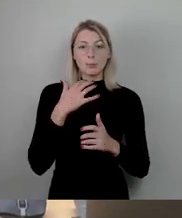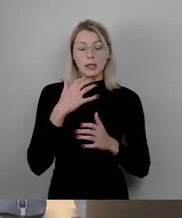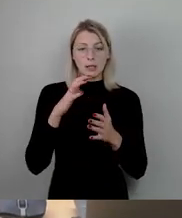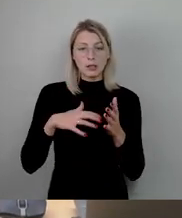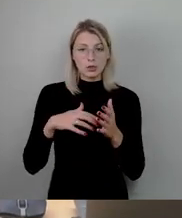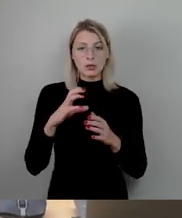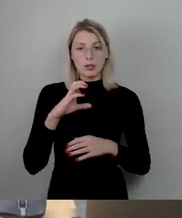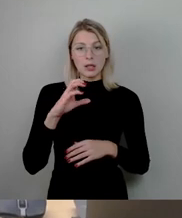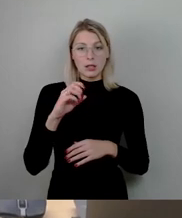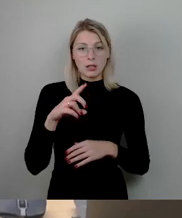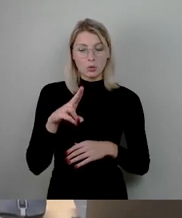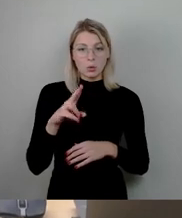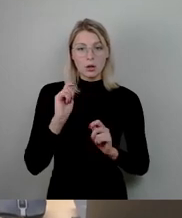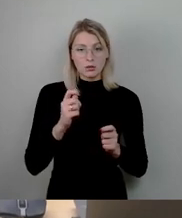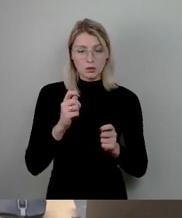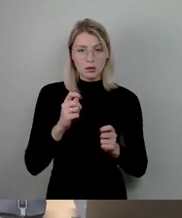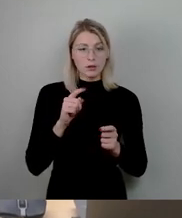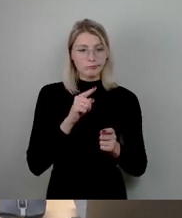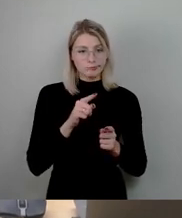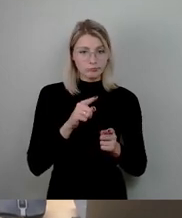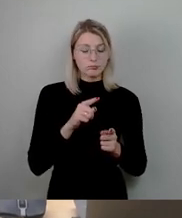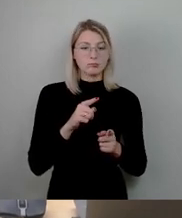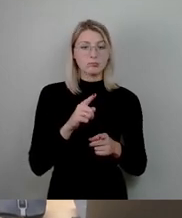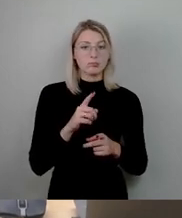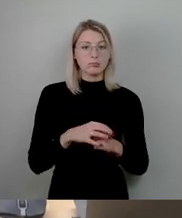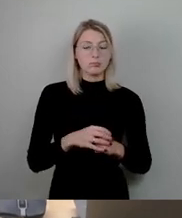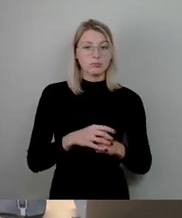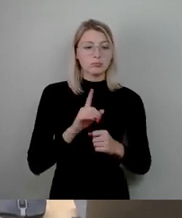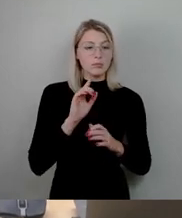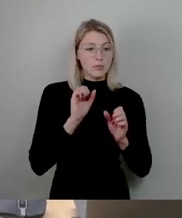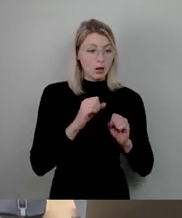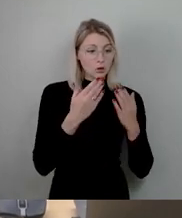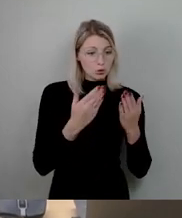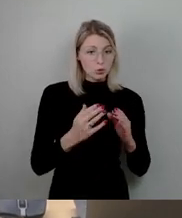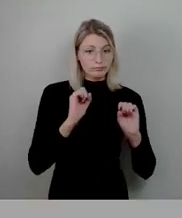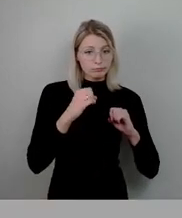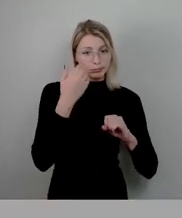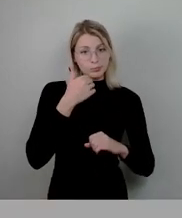Ausschussbericht hier so zustimmen kann, bitte ich um das Stimmezeichen.